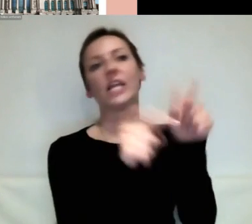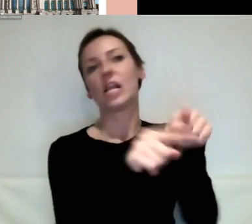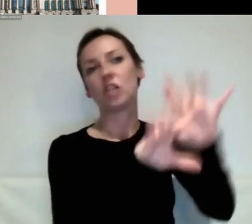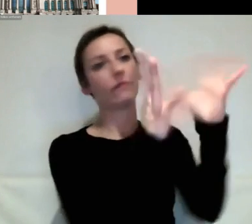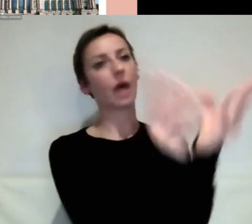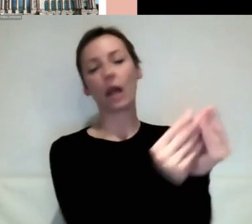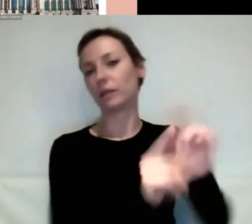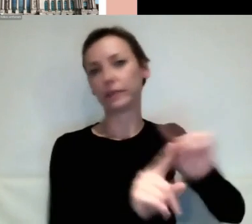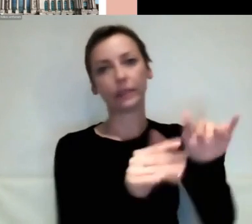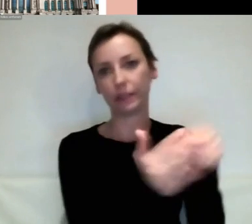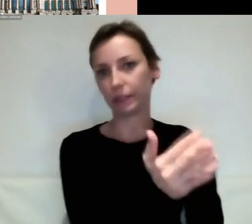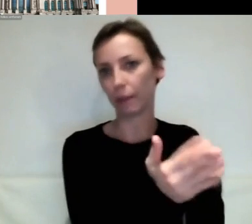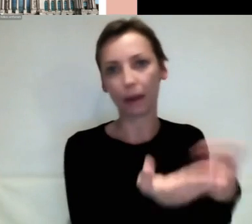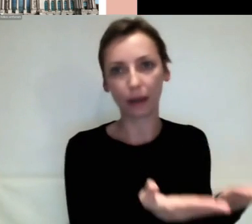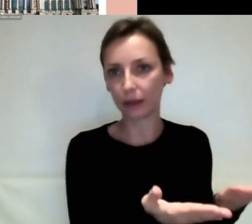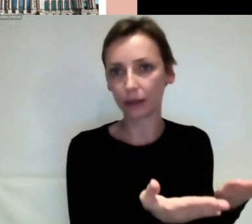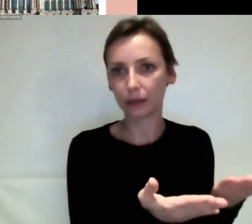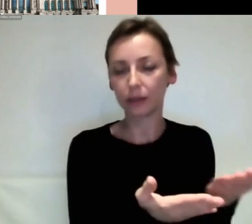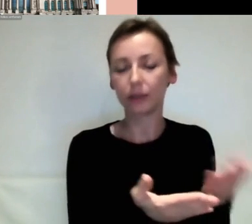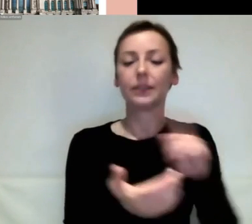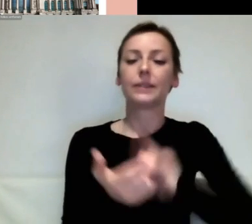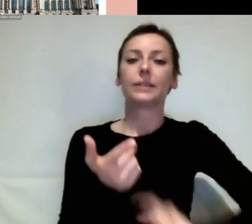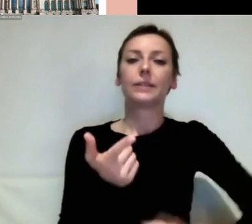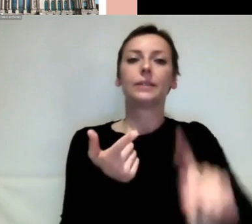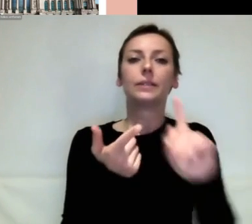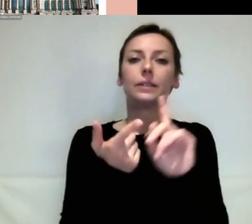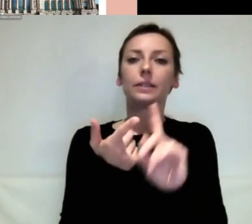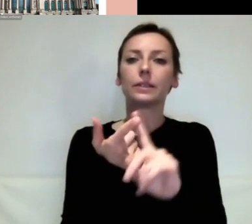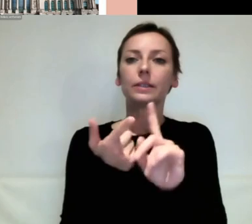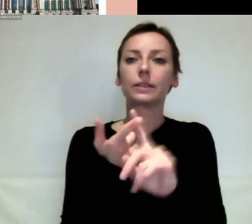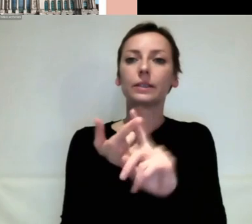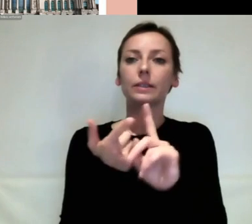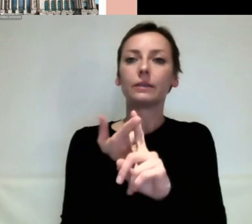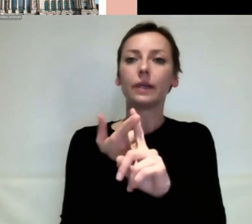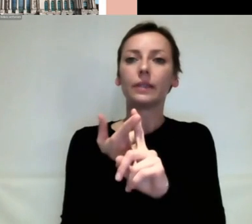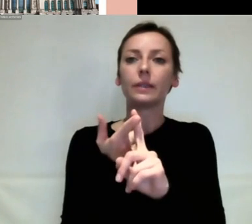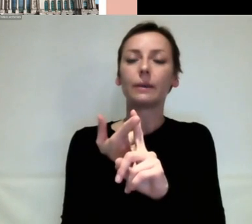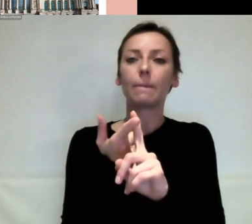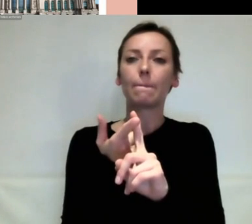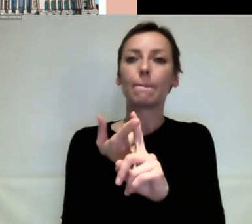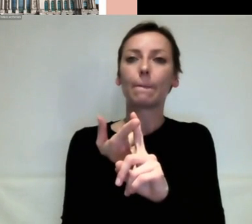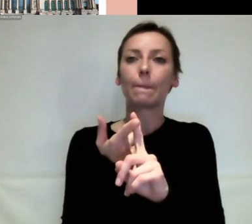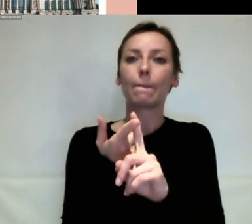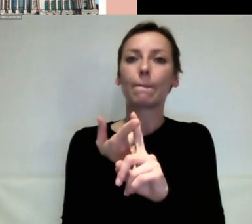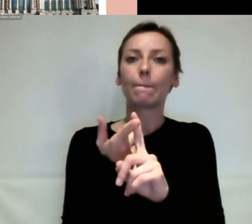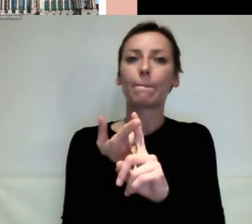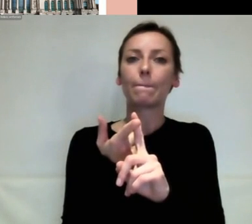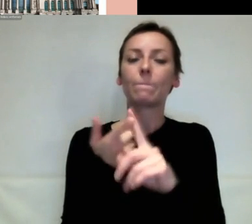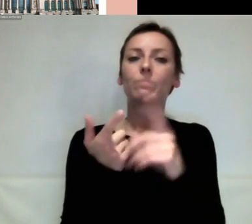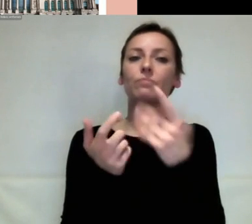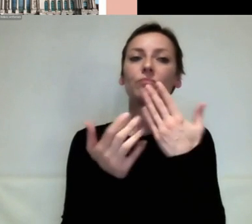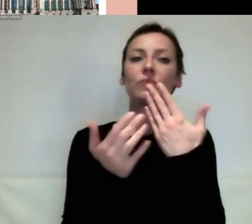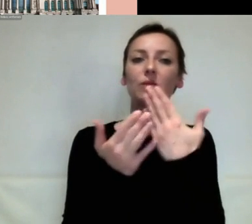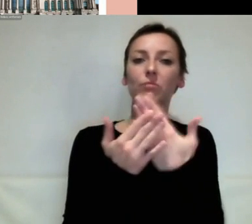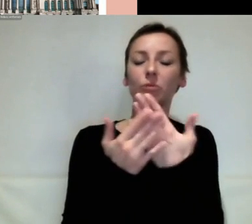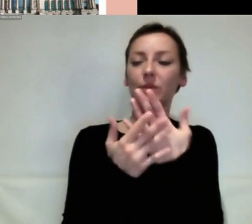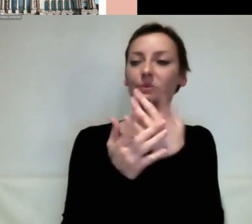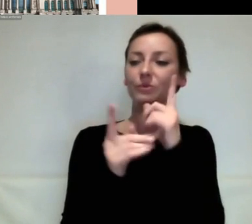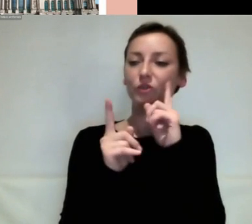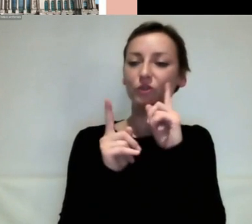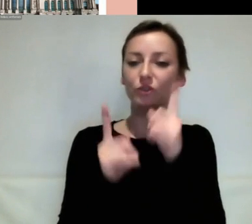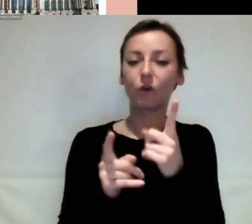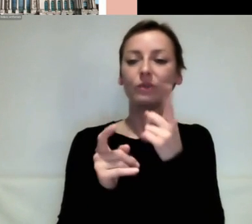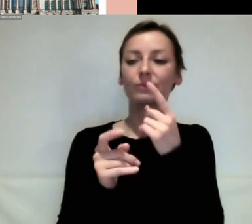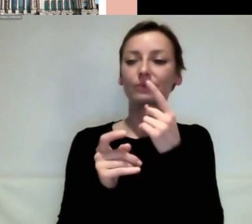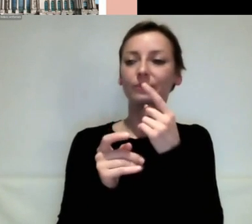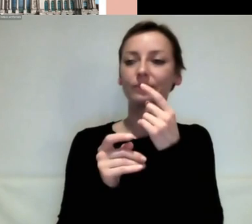Das ist der erste Punkt. Der zweite Punkt ist, wie sieht es denn dann wirklich aus, wenn es ans Eingemachte geht? Also an ganz spezifische Maßnahmen